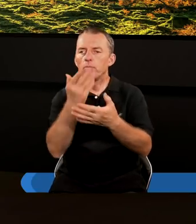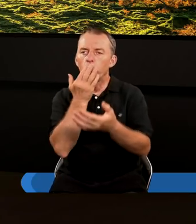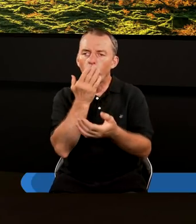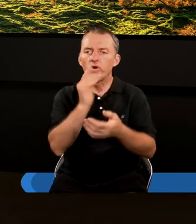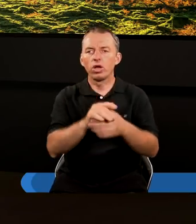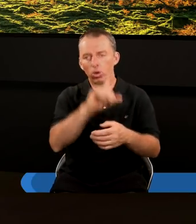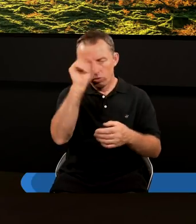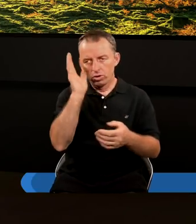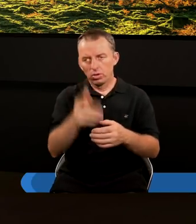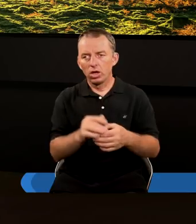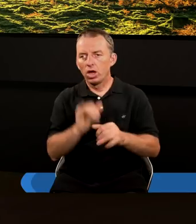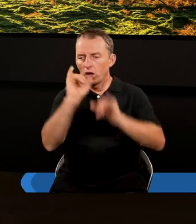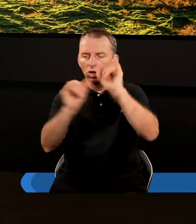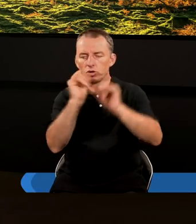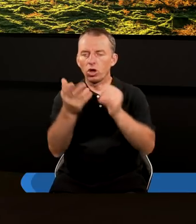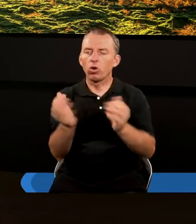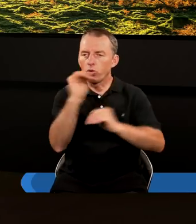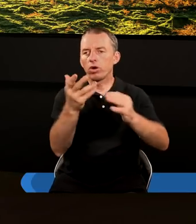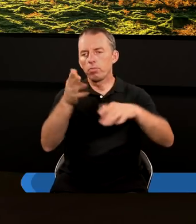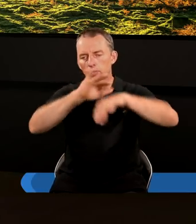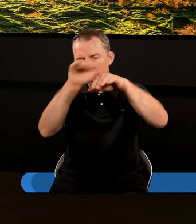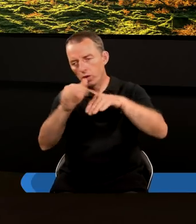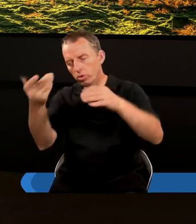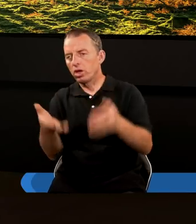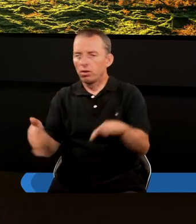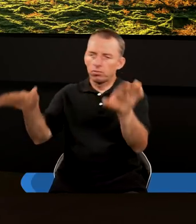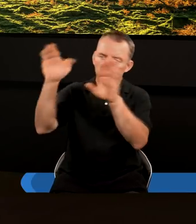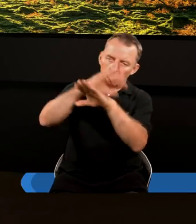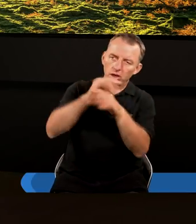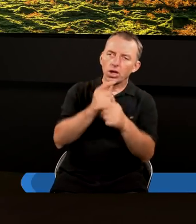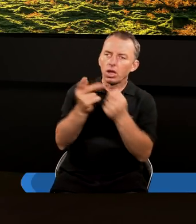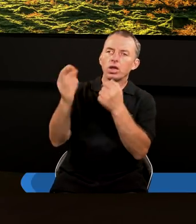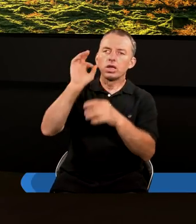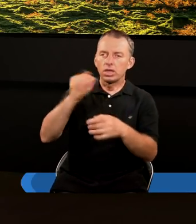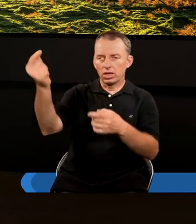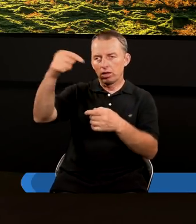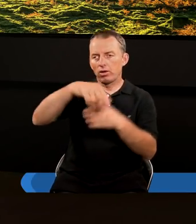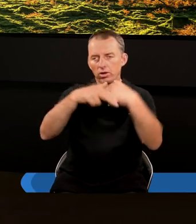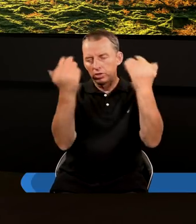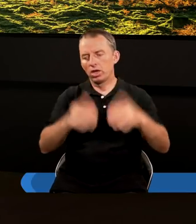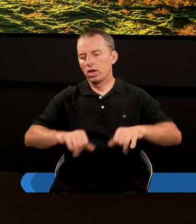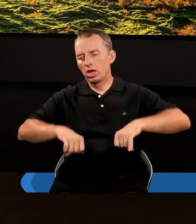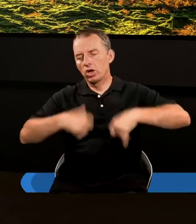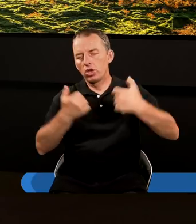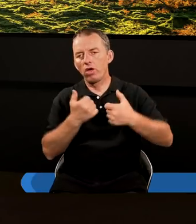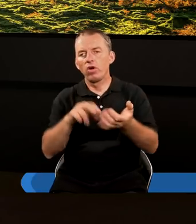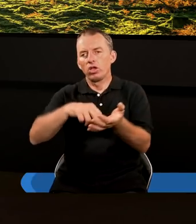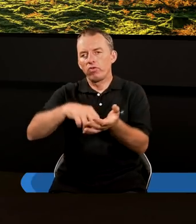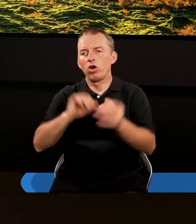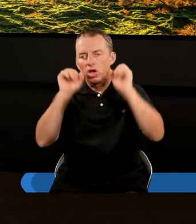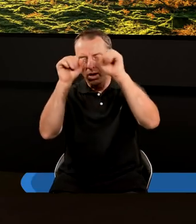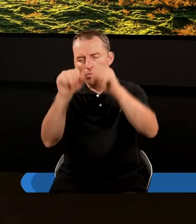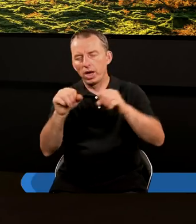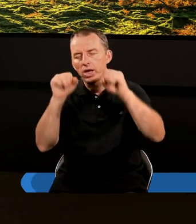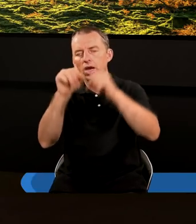mówi, że ludzie będą krzyczeli góry, pagórki, przykryjcie nas, bo któż się może ostać, bo nastał u wielki dzień gniewu Boga i